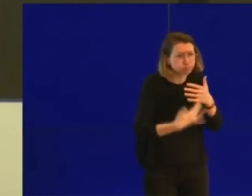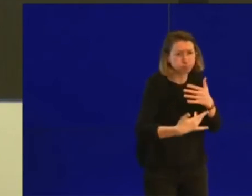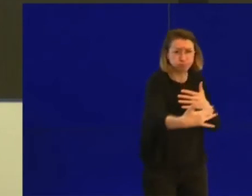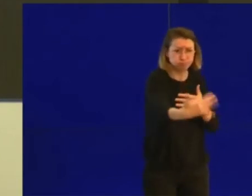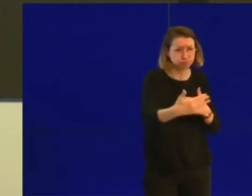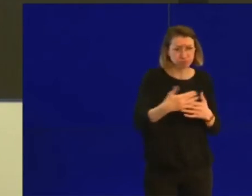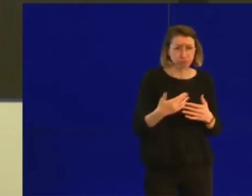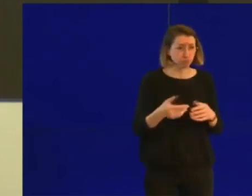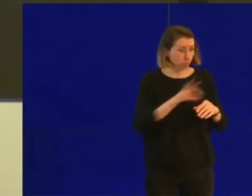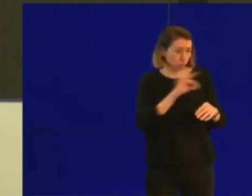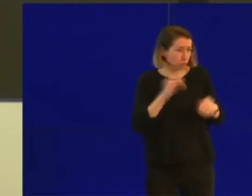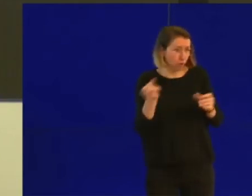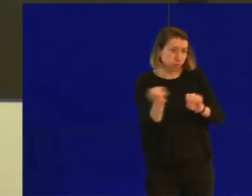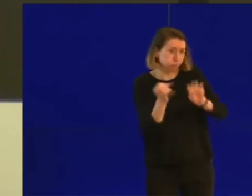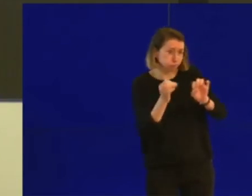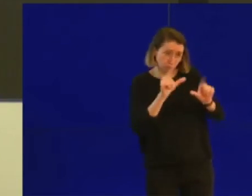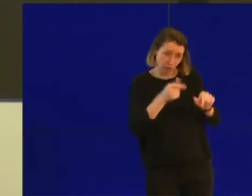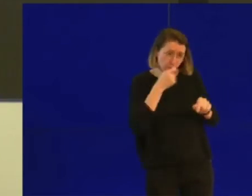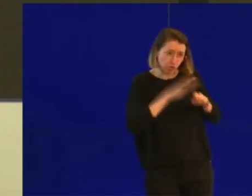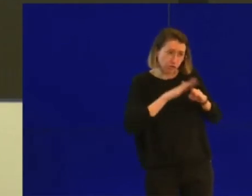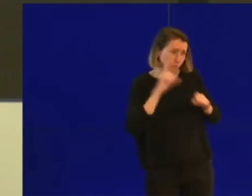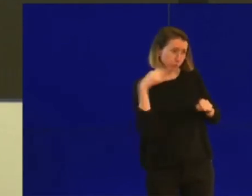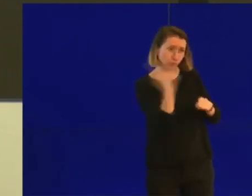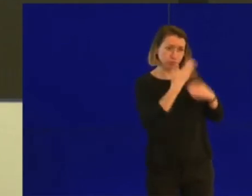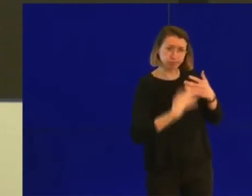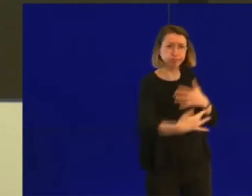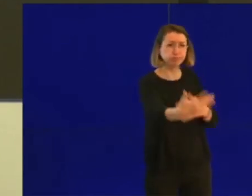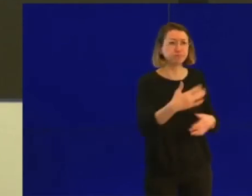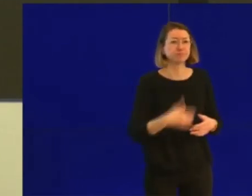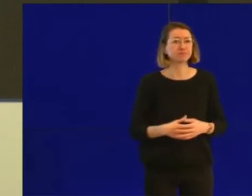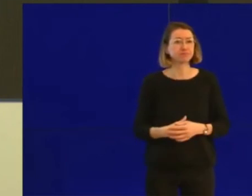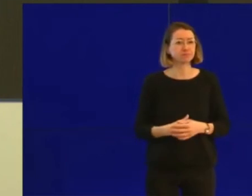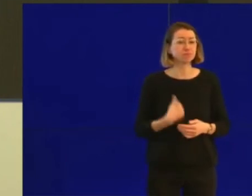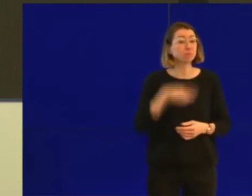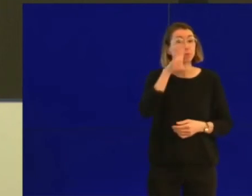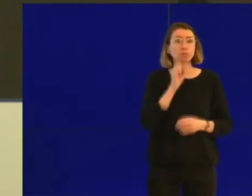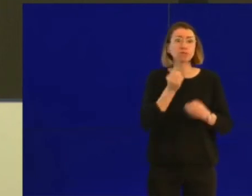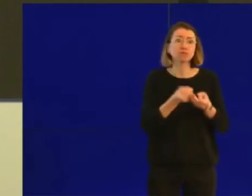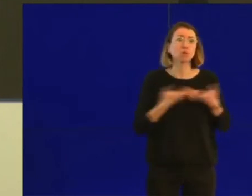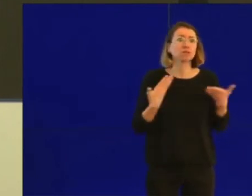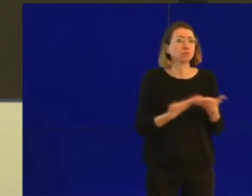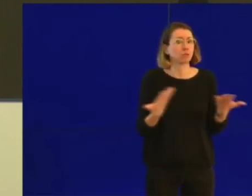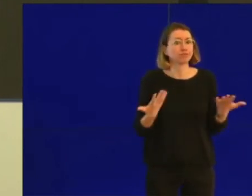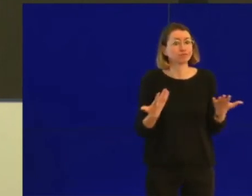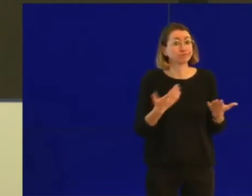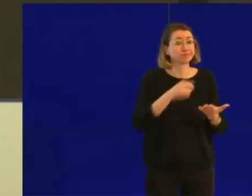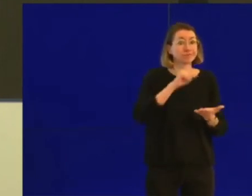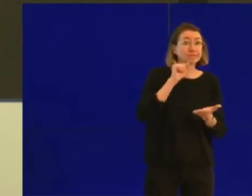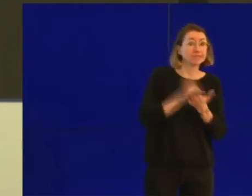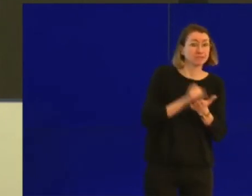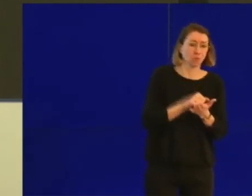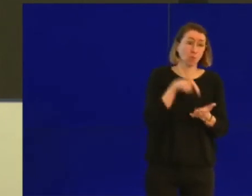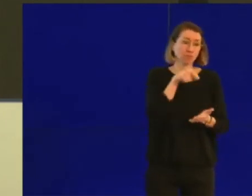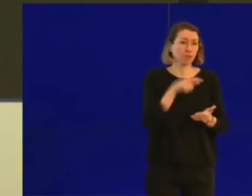Donc voilà, écoutez ça, nous on comprend votre situation, écoutez ce qu vous dit, ce n pas pour rien qu'on fait ça, c'est pour vraiment veiller à une continuité de l'ensemble des mesures qu prend.